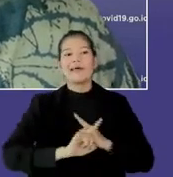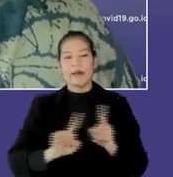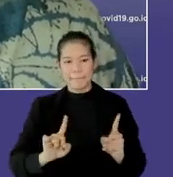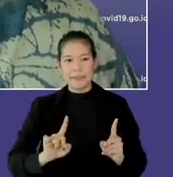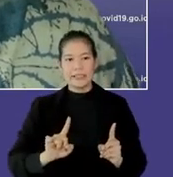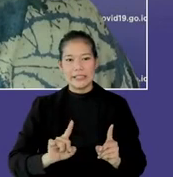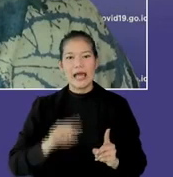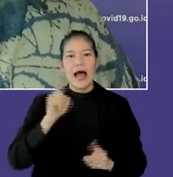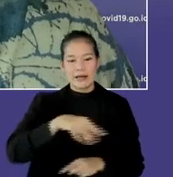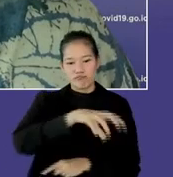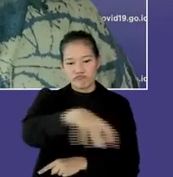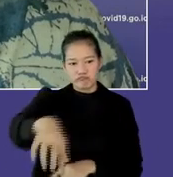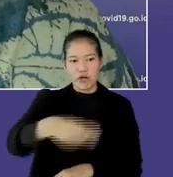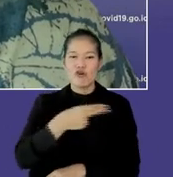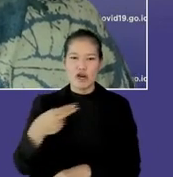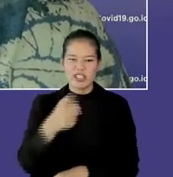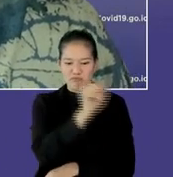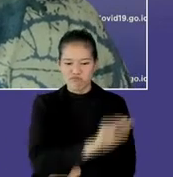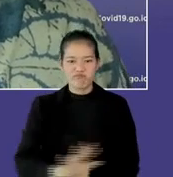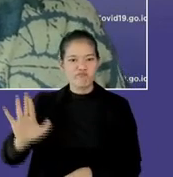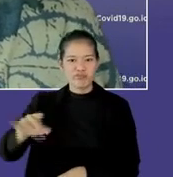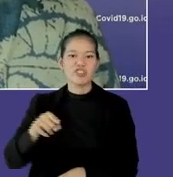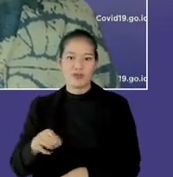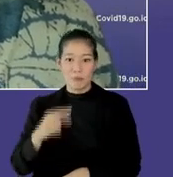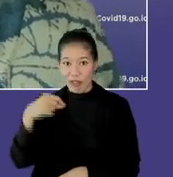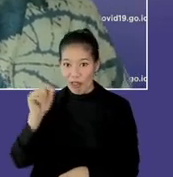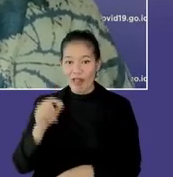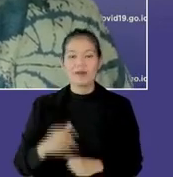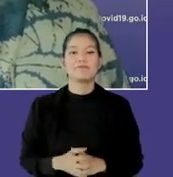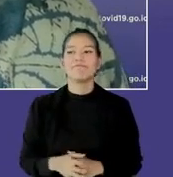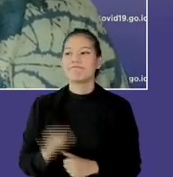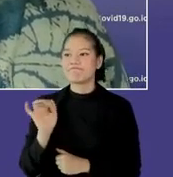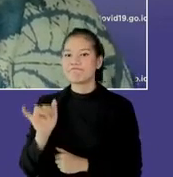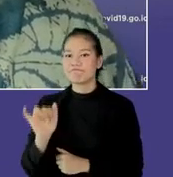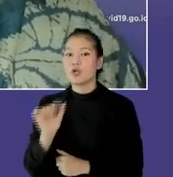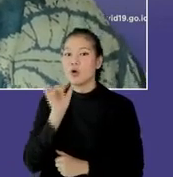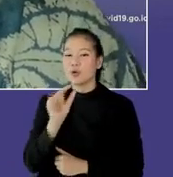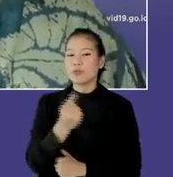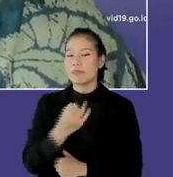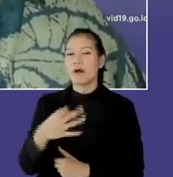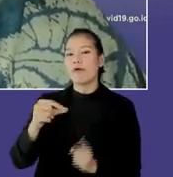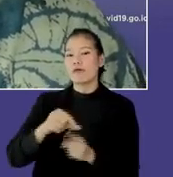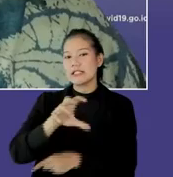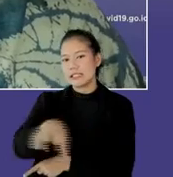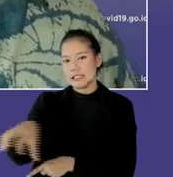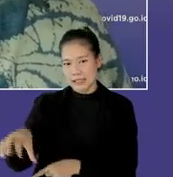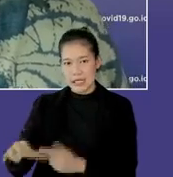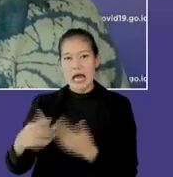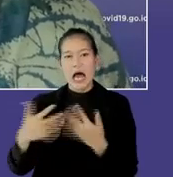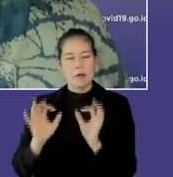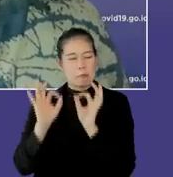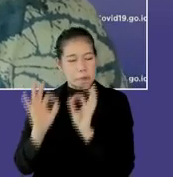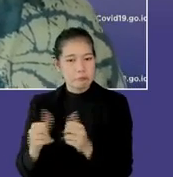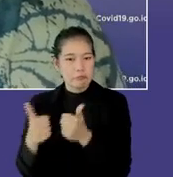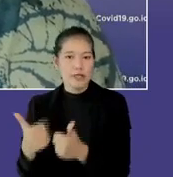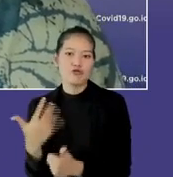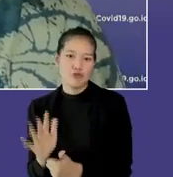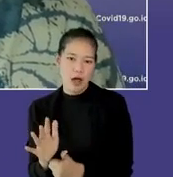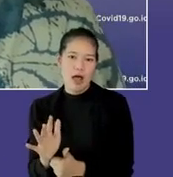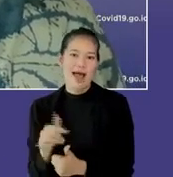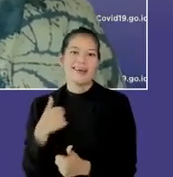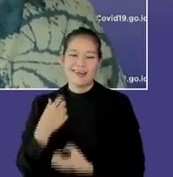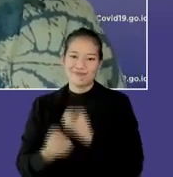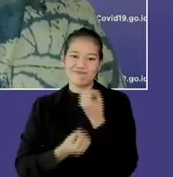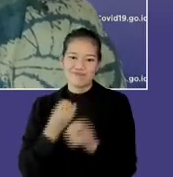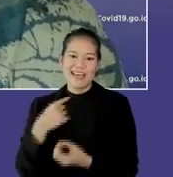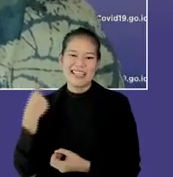tentunya ini terjadi di seluruh Indonesia dong, dokter Dewi, betul dokter Dewi? Iya, untuk beberapa provinsi, ada yang sudah sangat baik, dokter Lola, ini yang